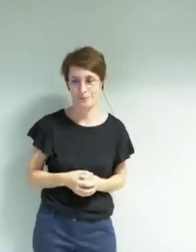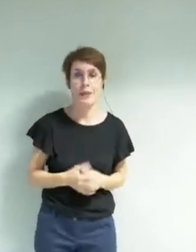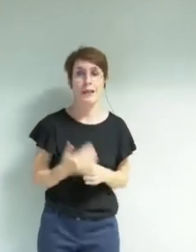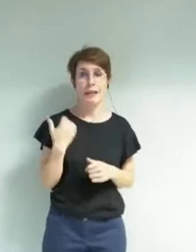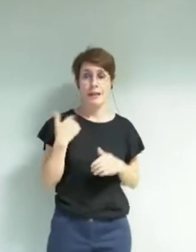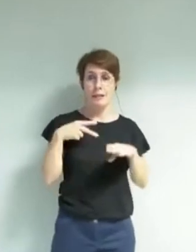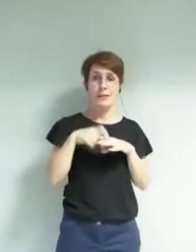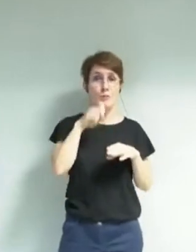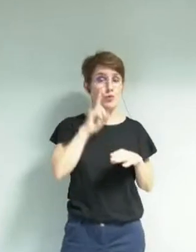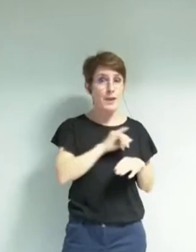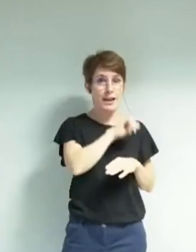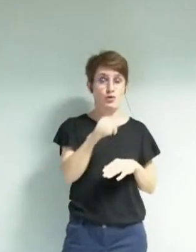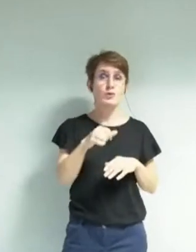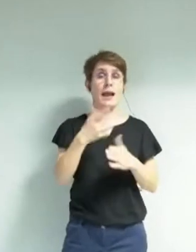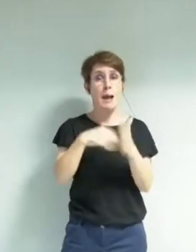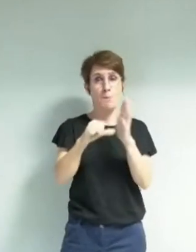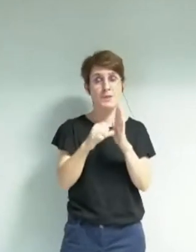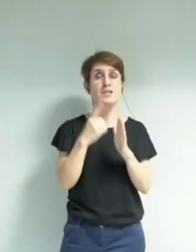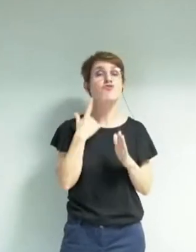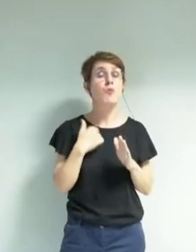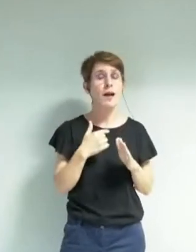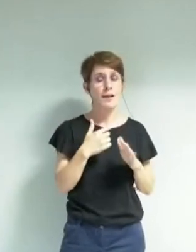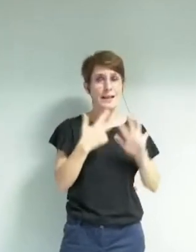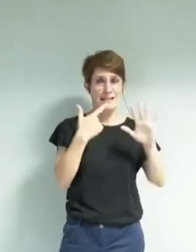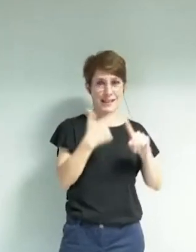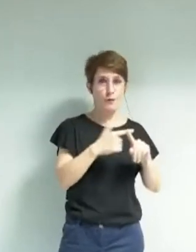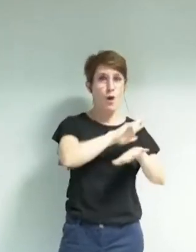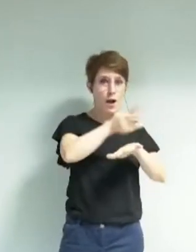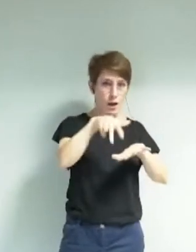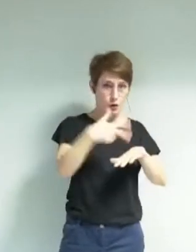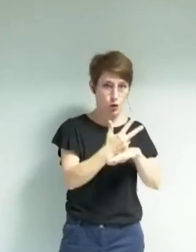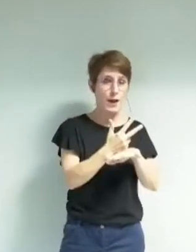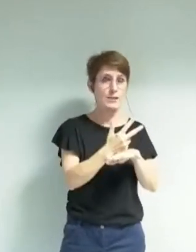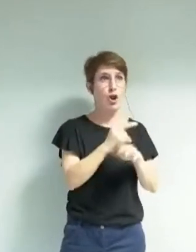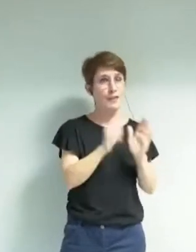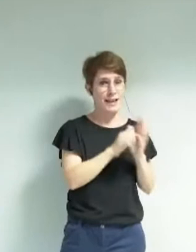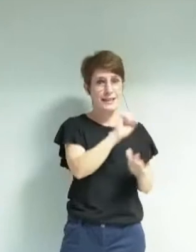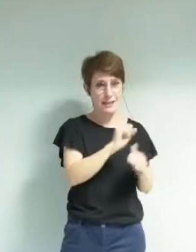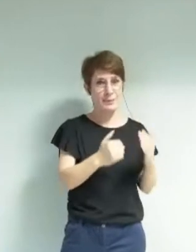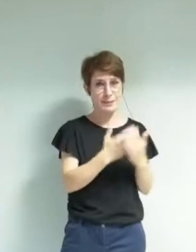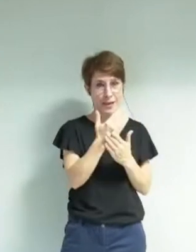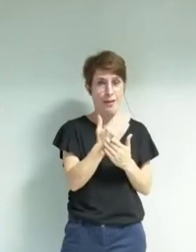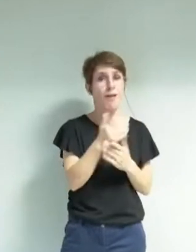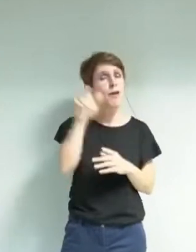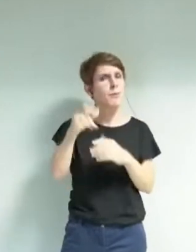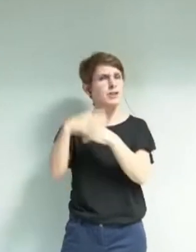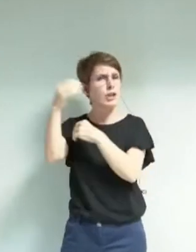-juin, 7 séances de travail de 3 heures, les samedis matins, animées par 2 prestataires extérieurs à la ville.